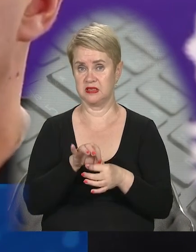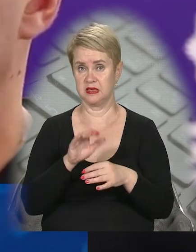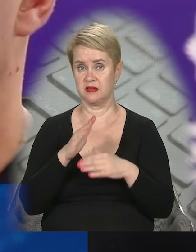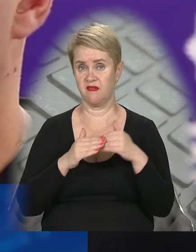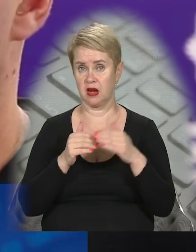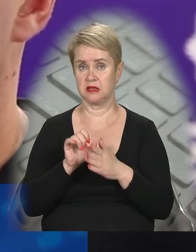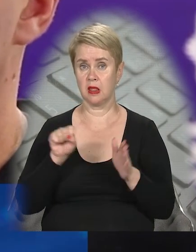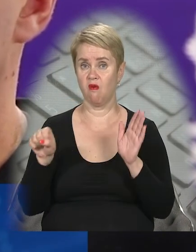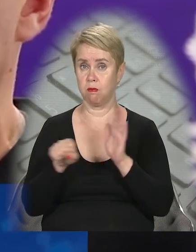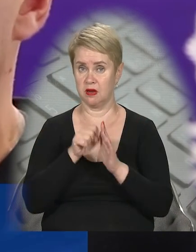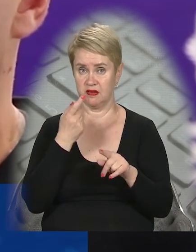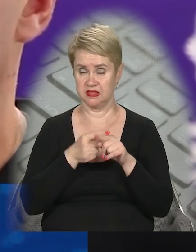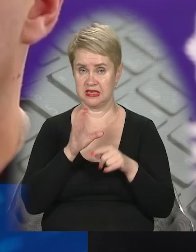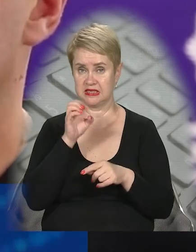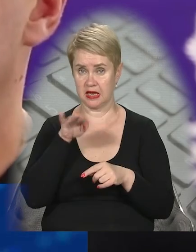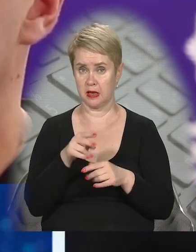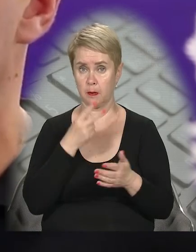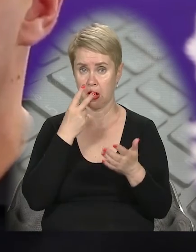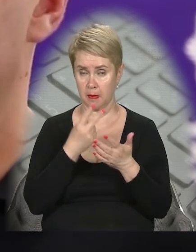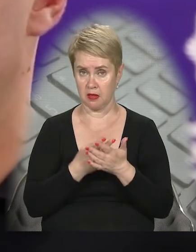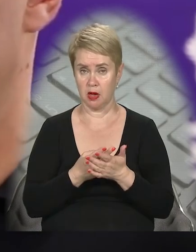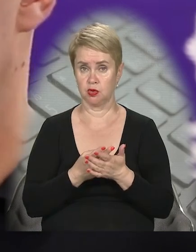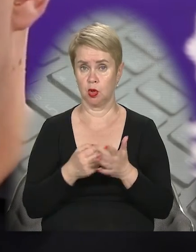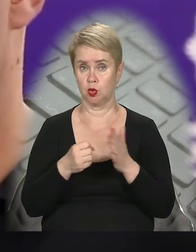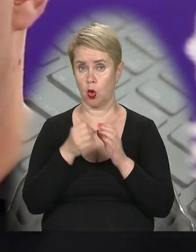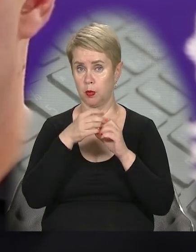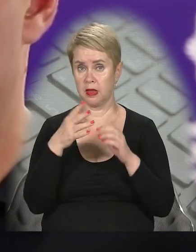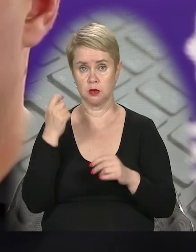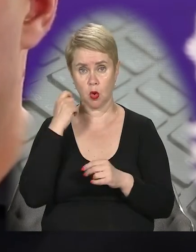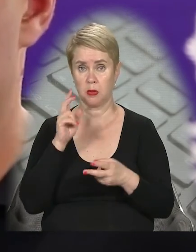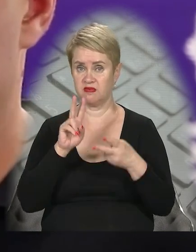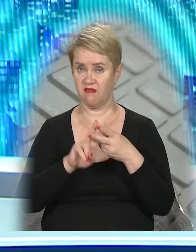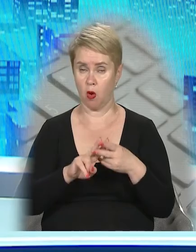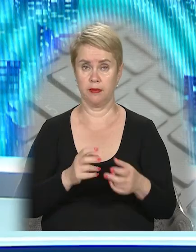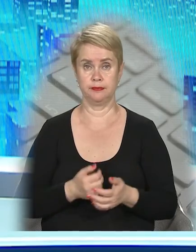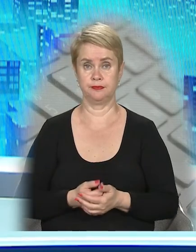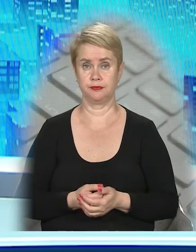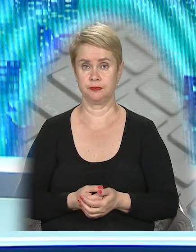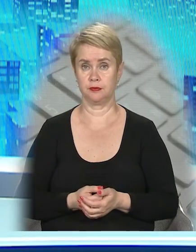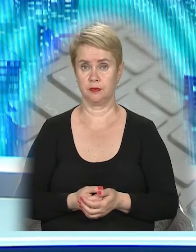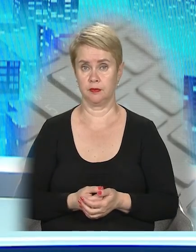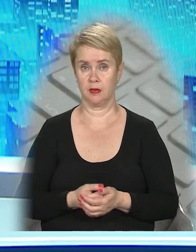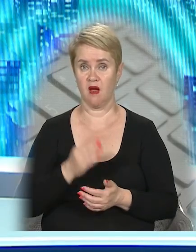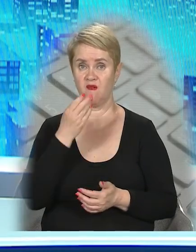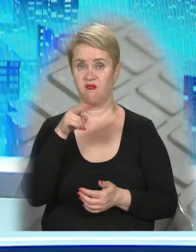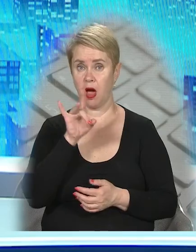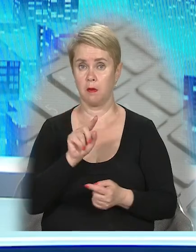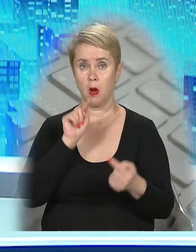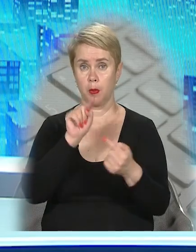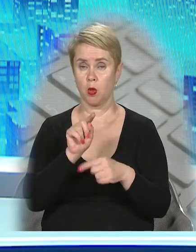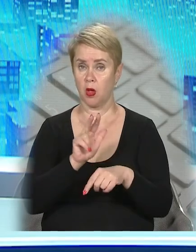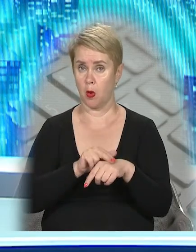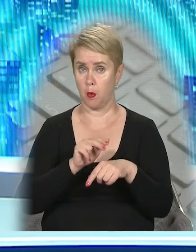замах на вбивство. Санкс статті передбачає до 15 років позбавлення волі. Фермери проти